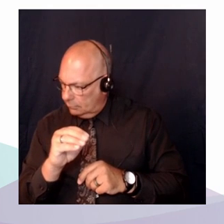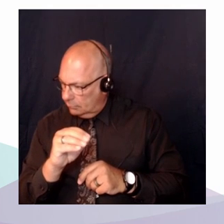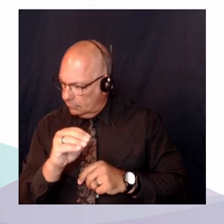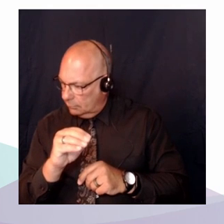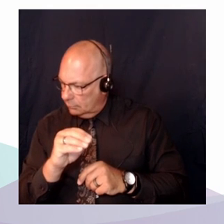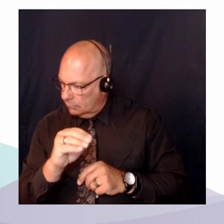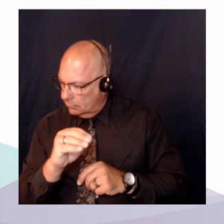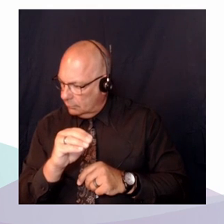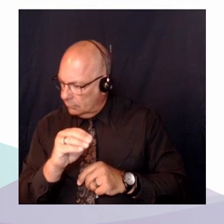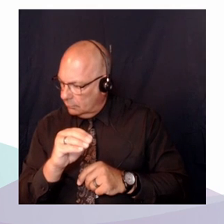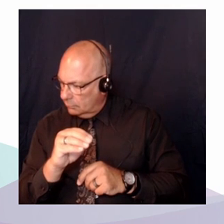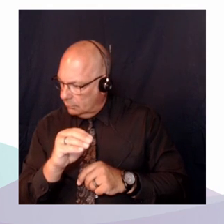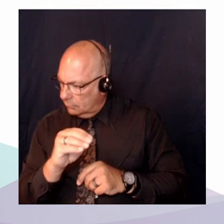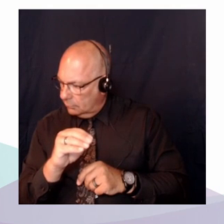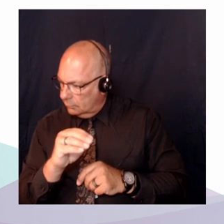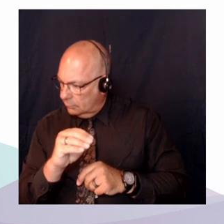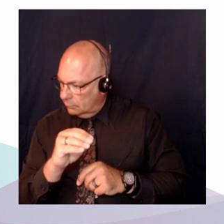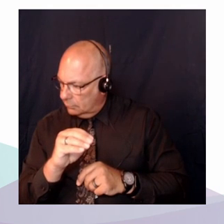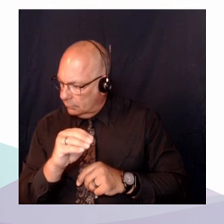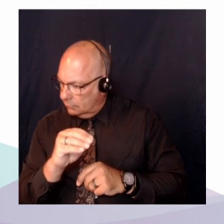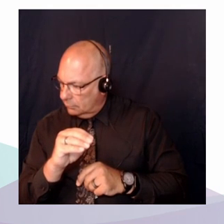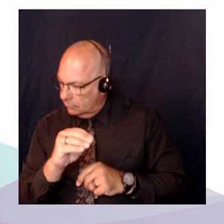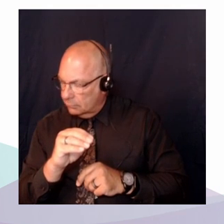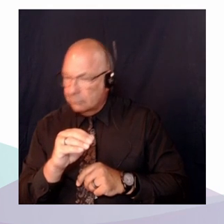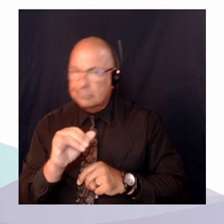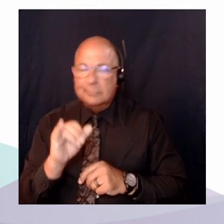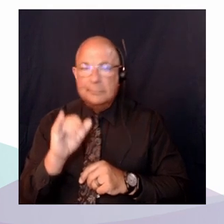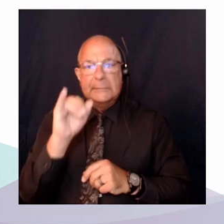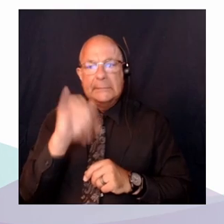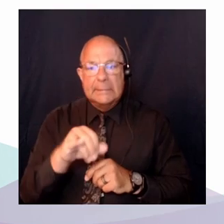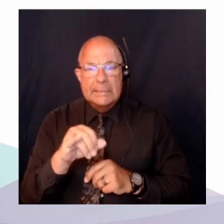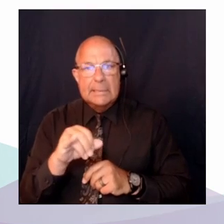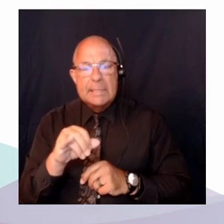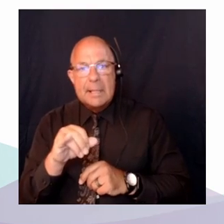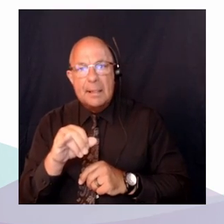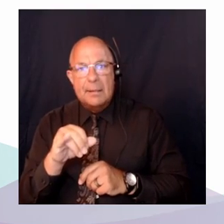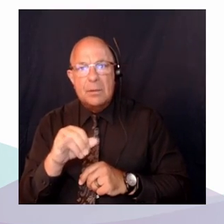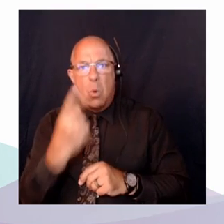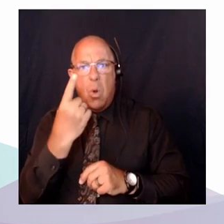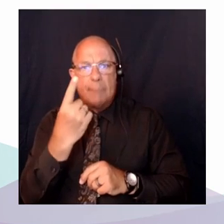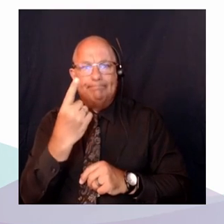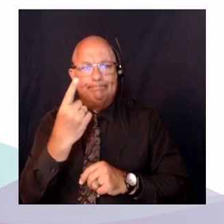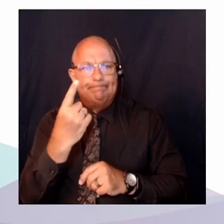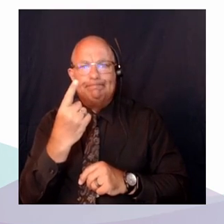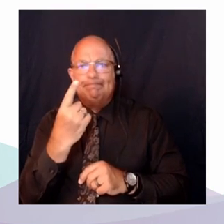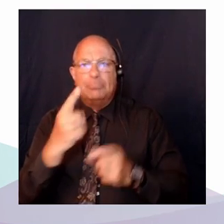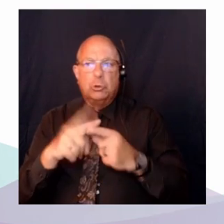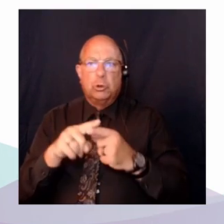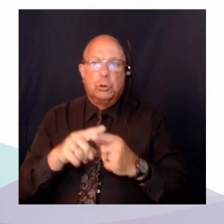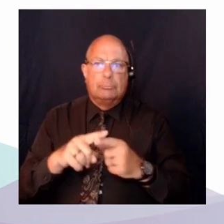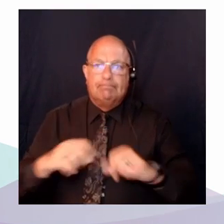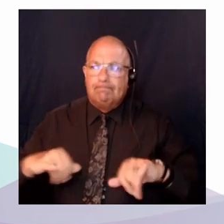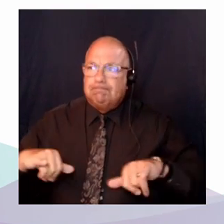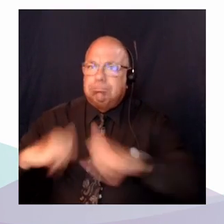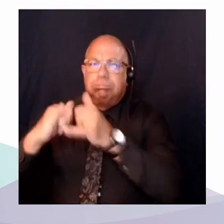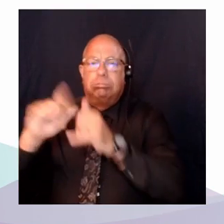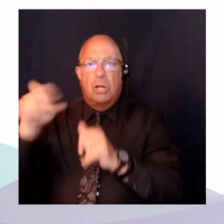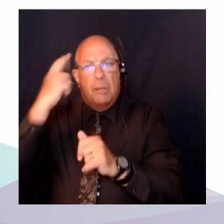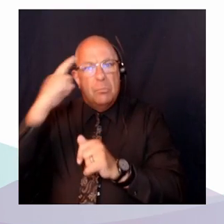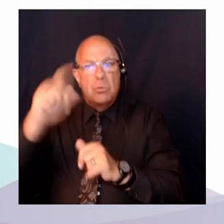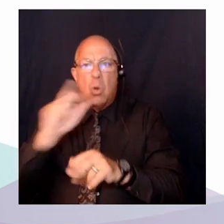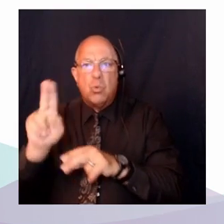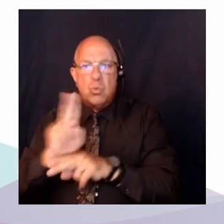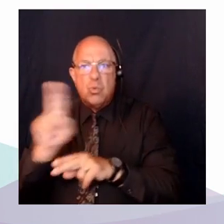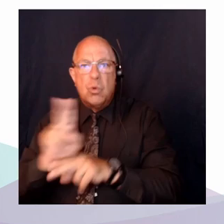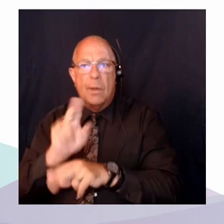ne soient pas applicables aux personnes itinérantes. Et un autre enjeu qui n'est